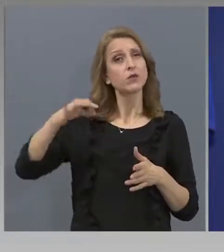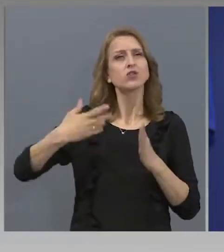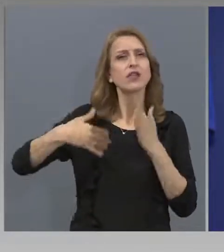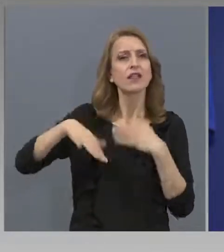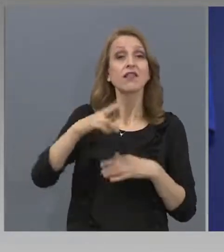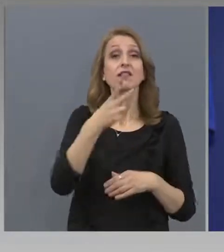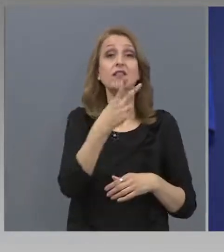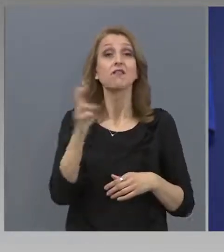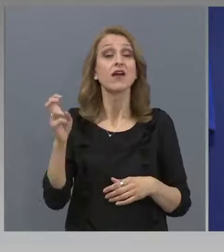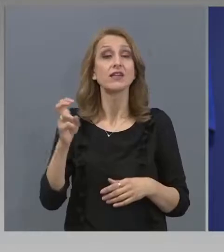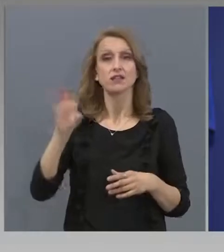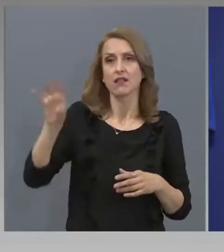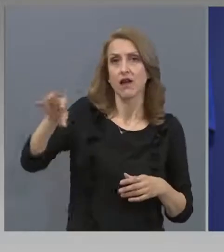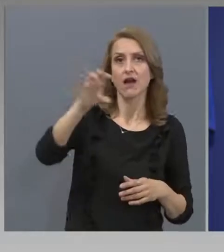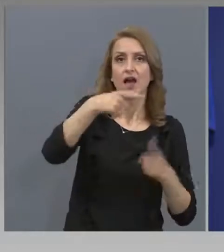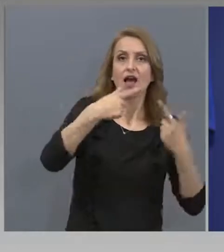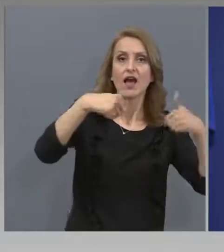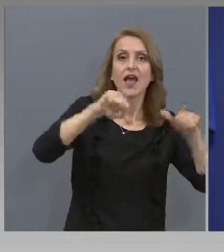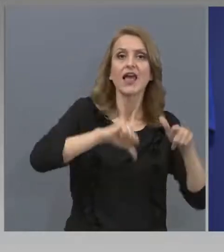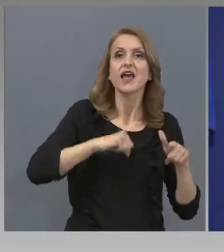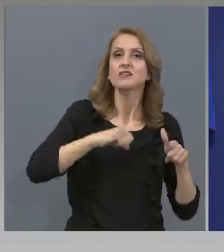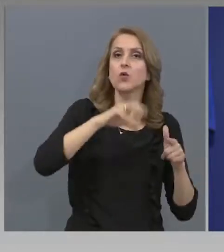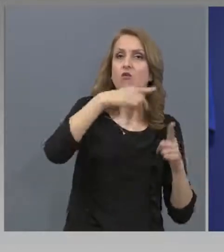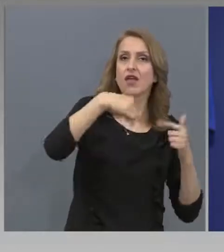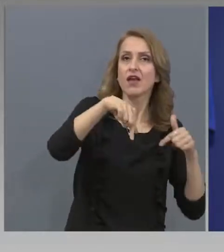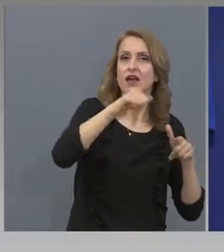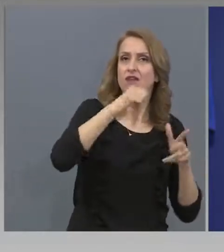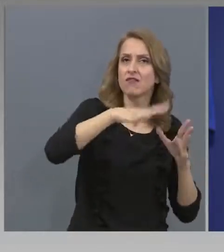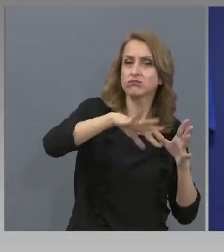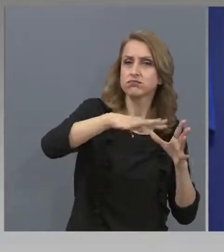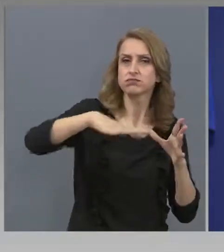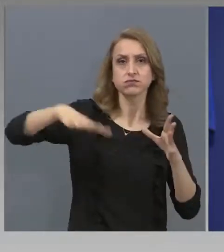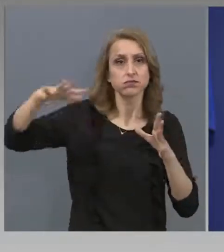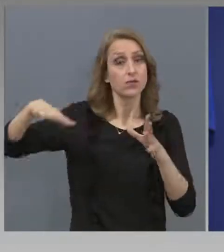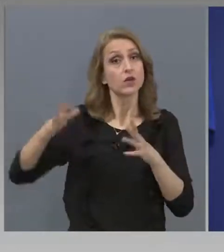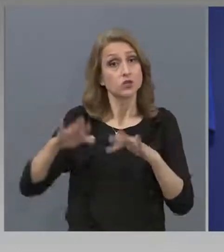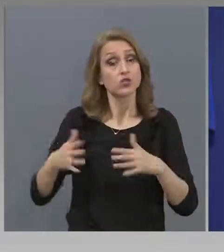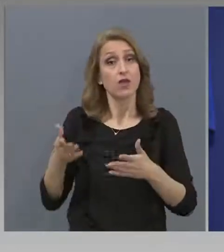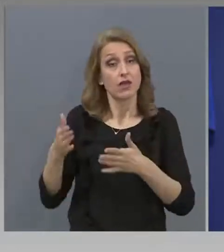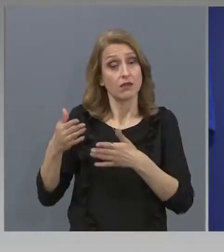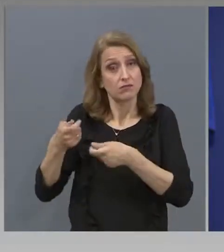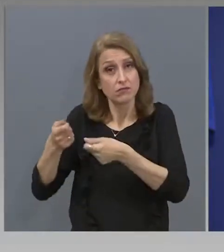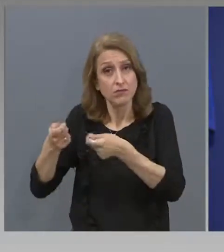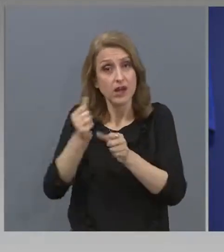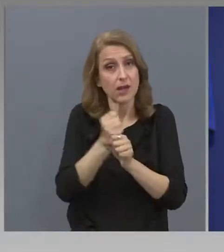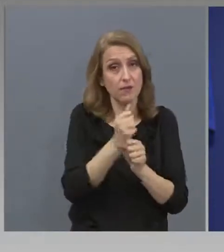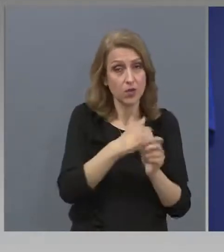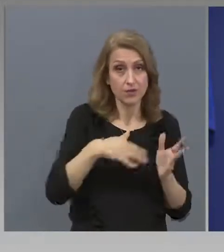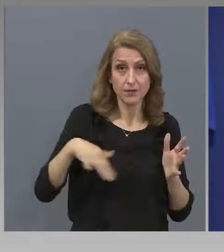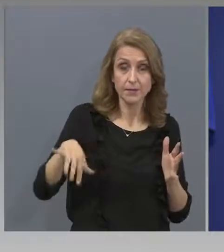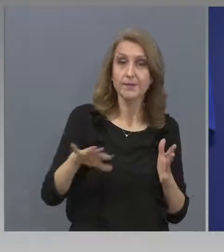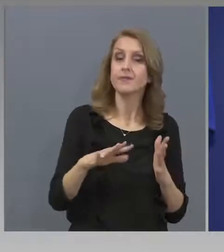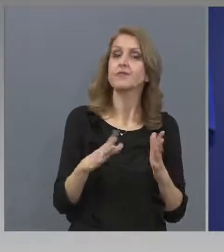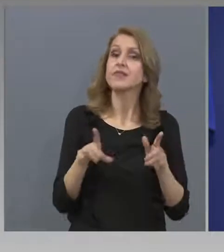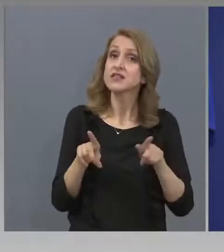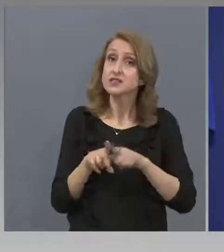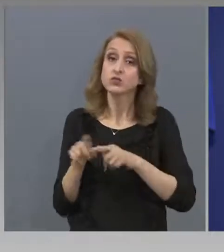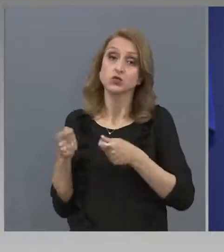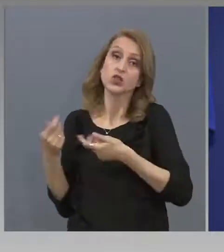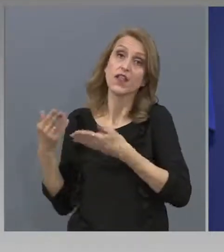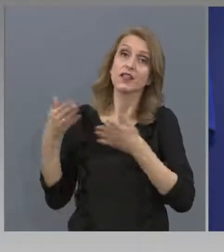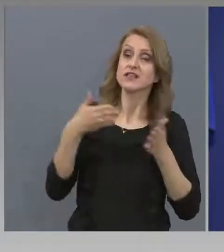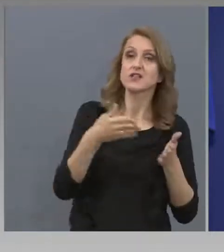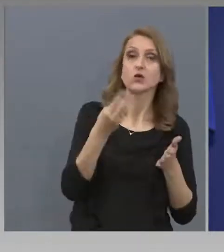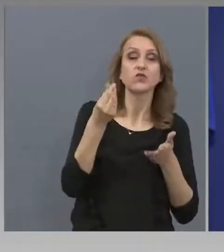язовири, които по голяма част от тях вече се работи. Но ще продължава да се насочват средства. Там,